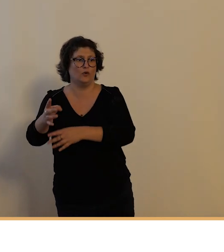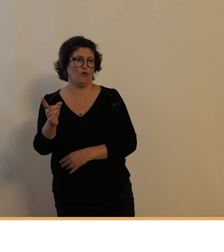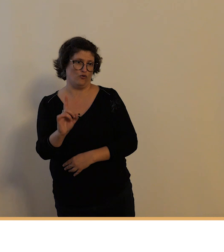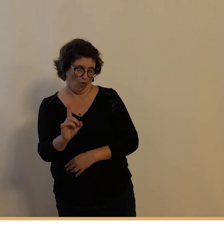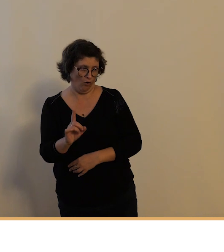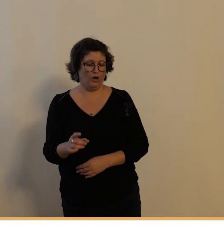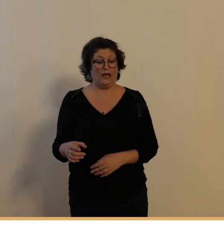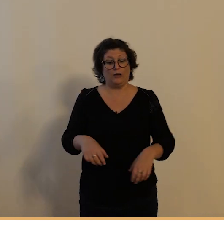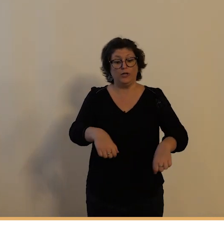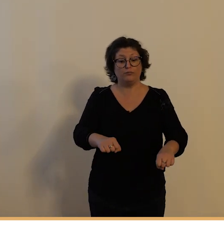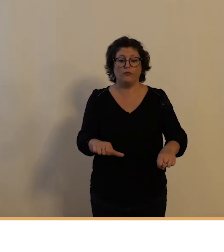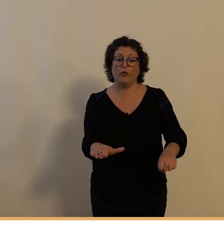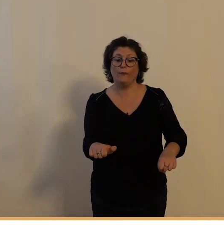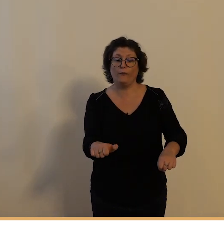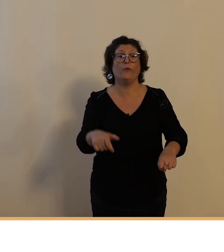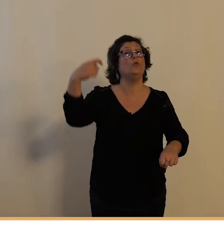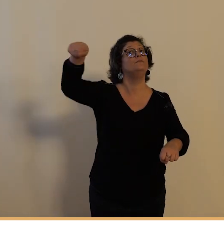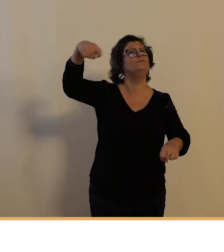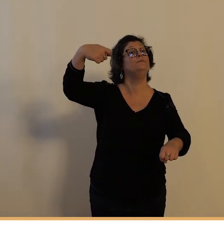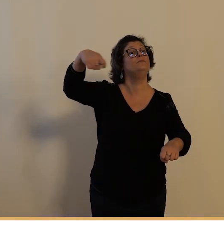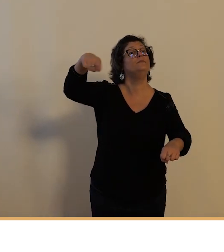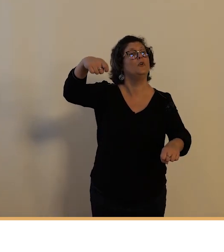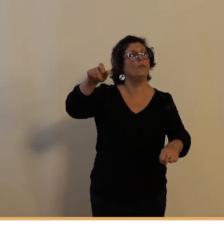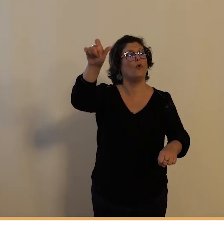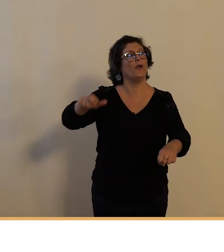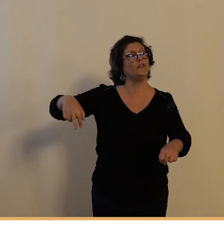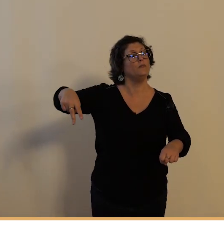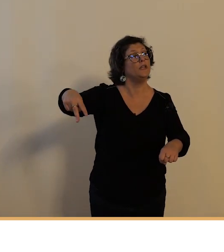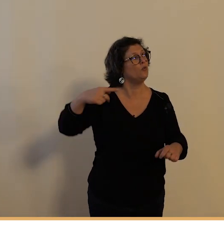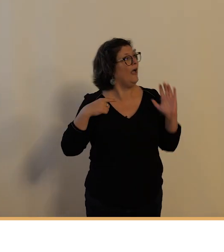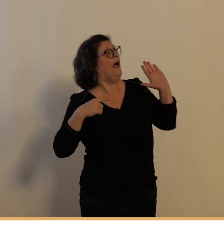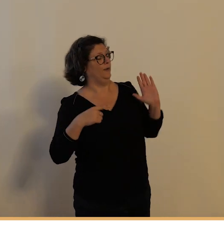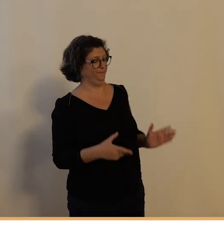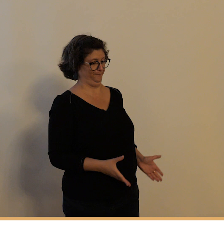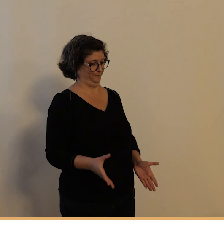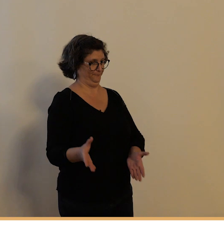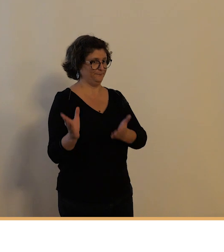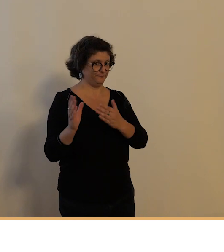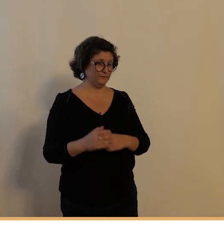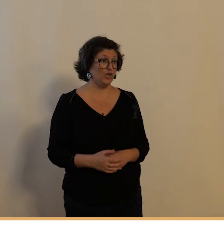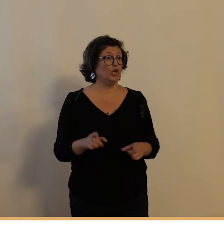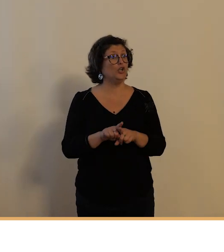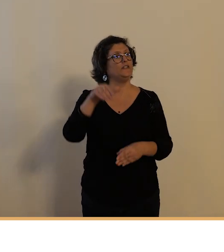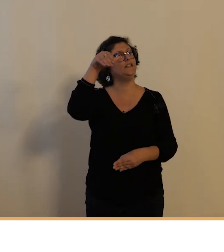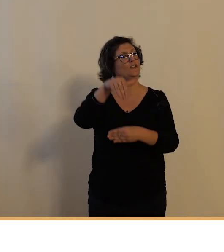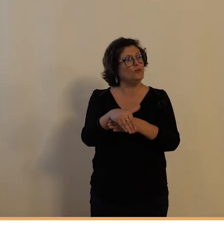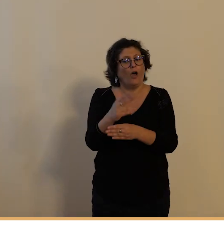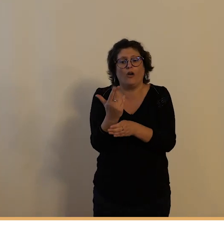un grelot pour signifier aux piétons qu'on arrive et enfin à la nuit tombée une lanterne